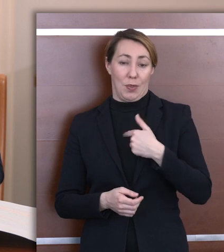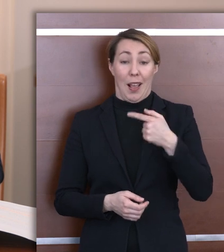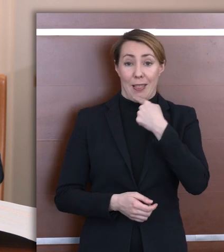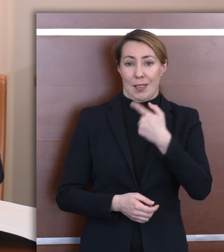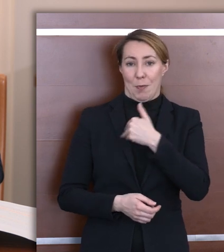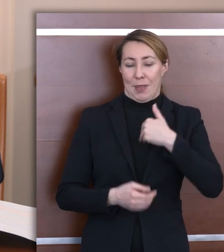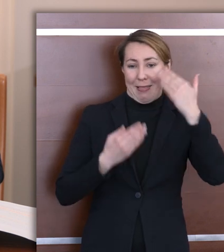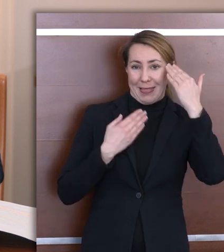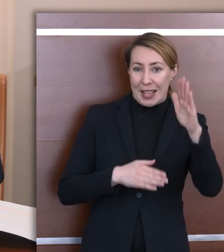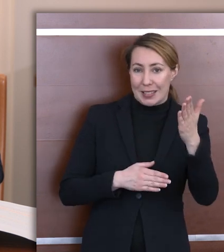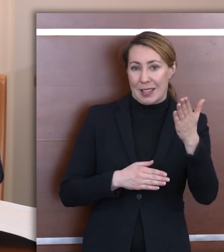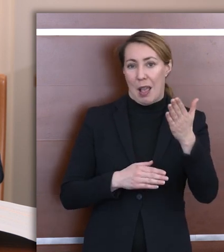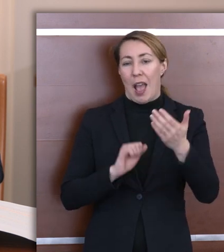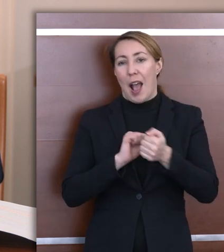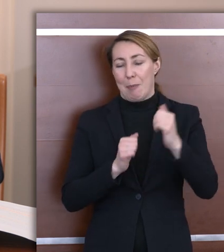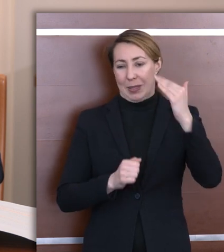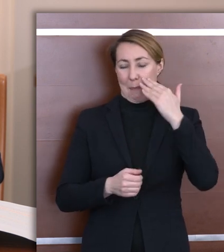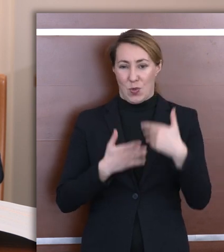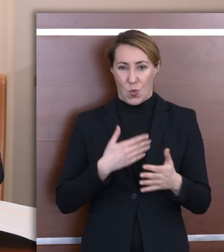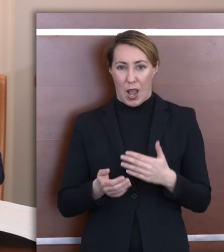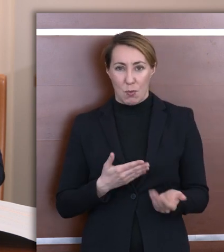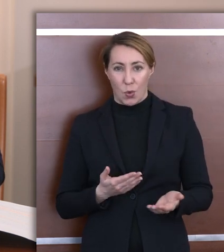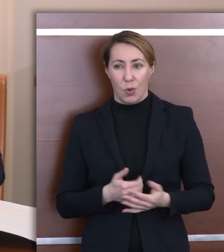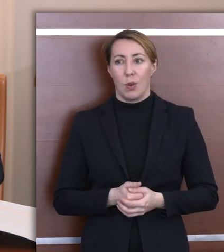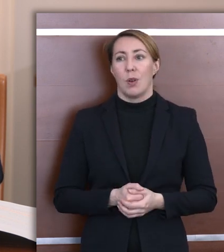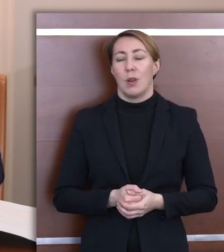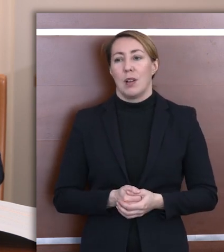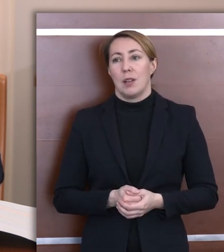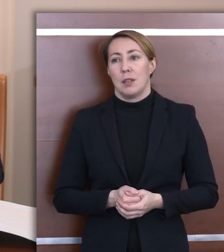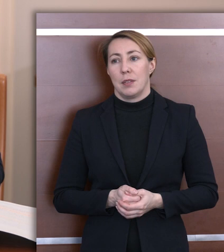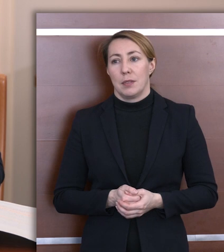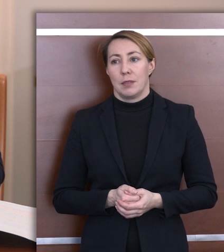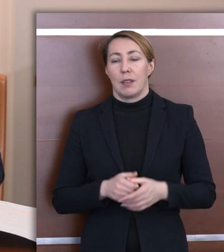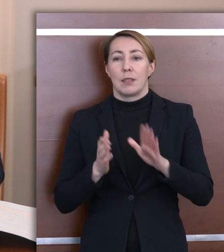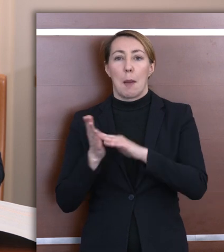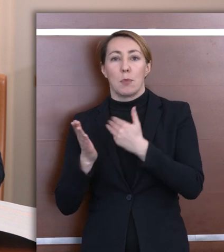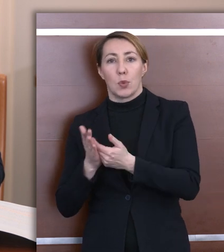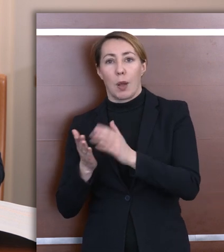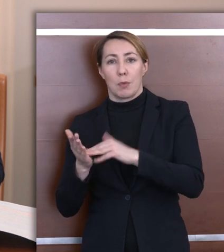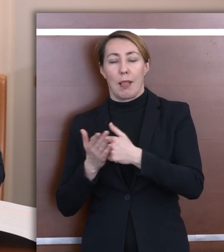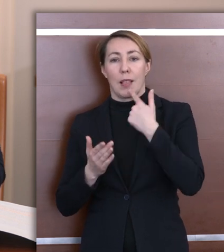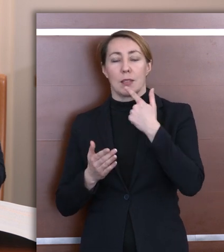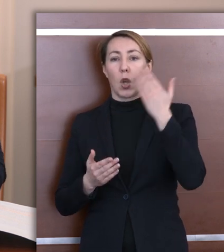znają go bardzo słabo. Przykładem tutaj jest język obcy, nowożytny.